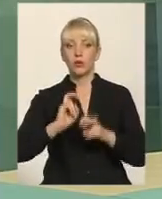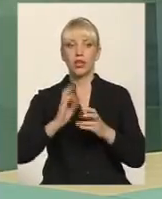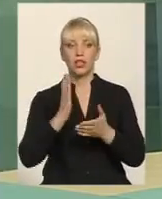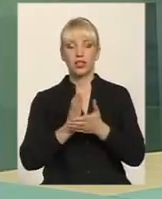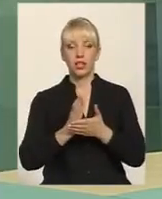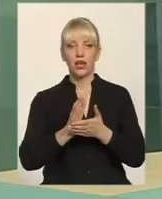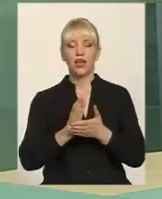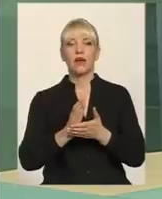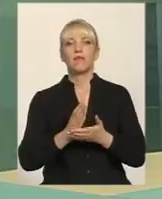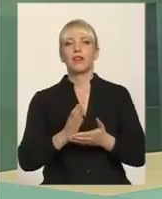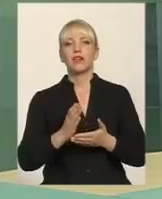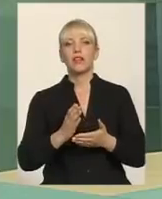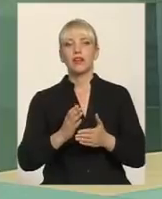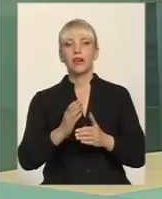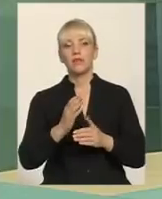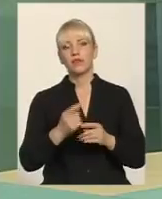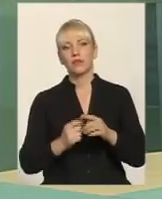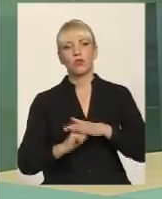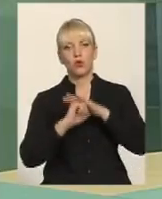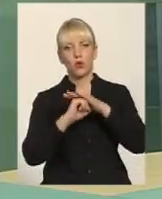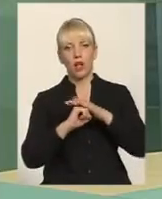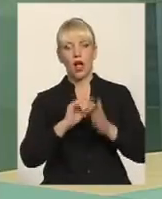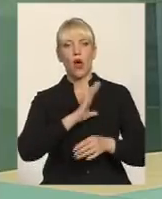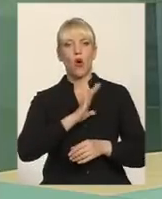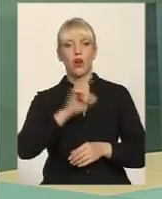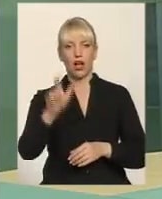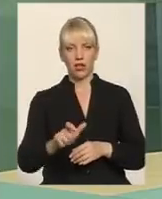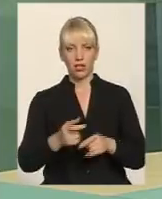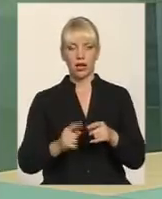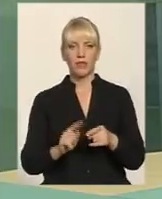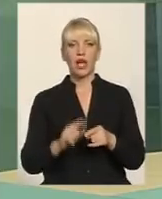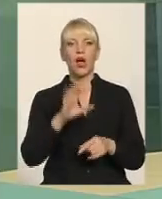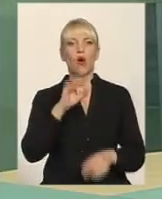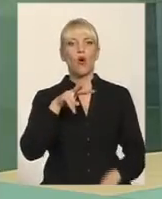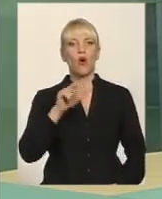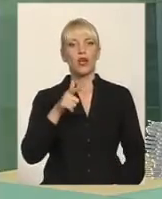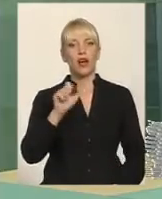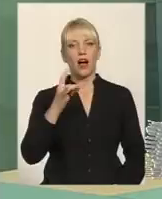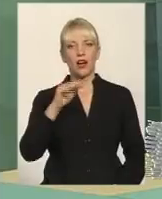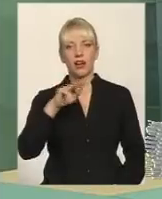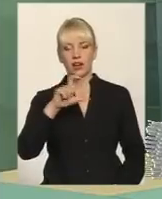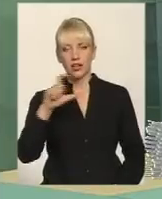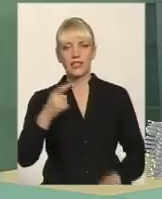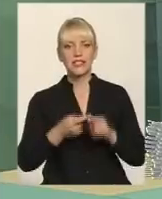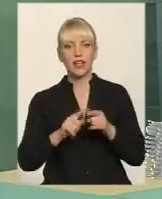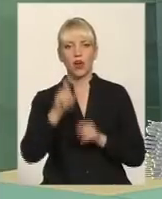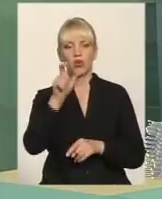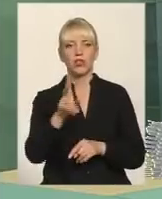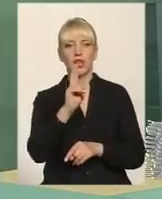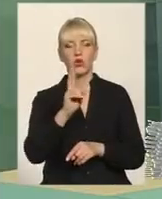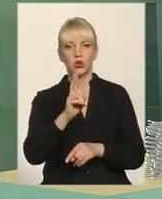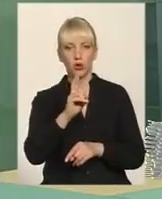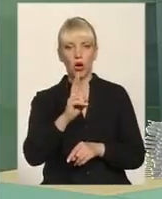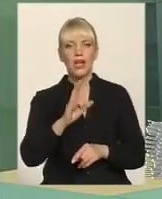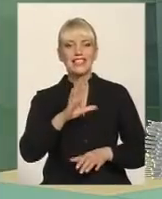олігарха. Ми трошки підмінили поняття. Насправді олігарх – це людина, яка збагачується за рахунок присутності в політиці та